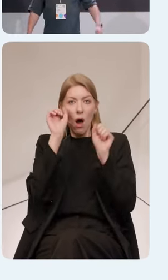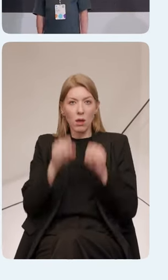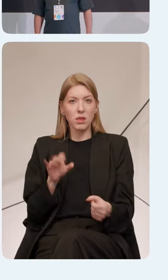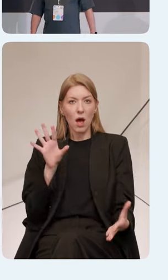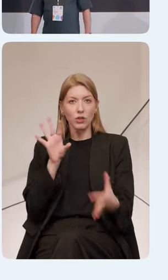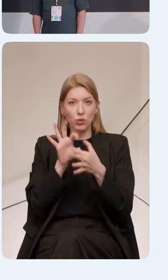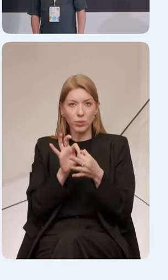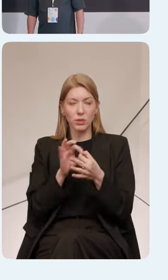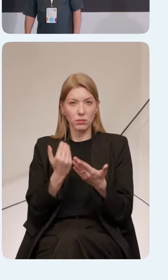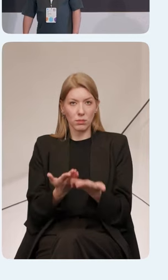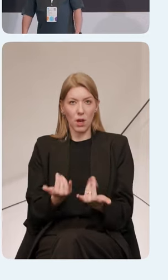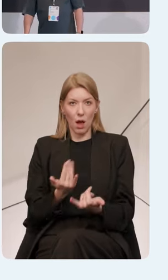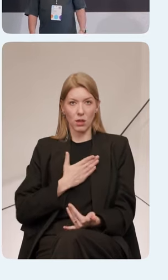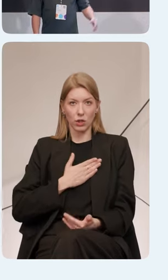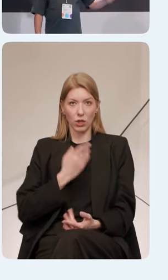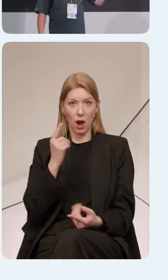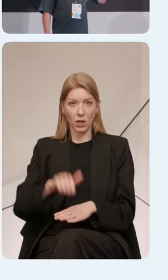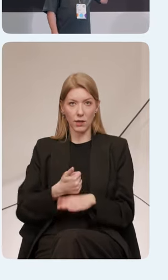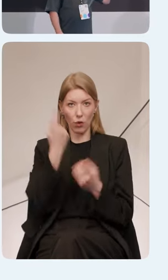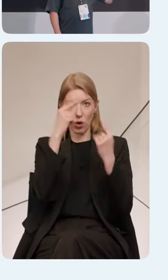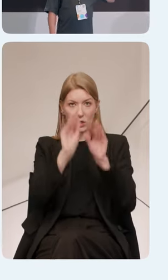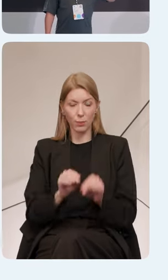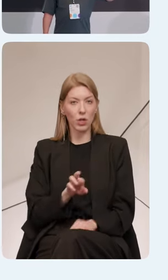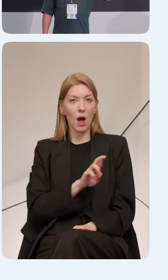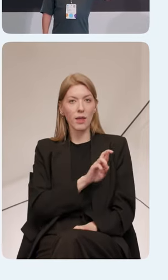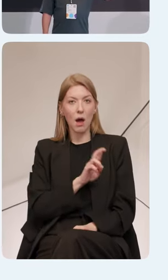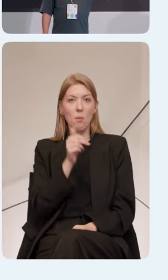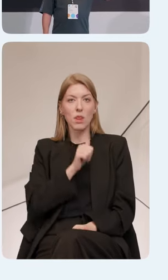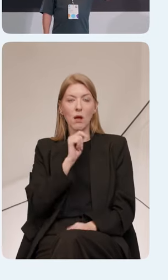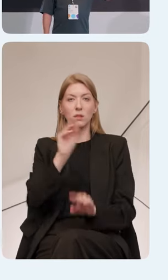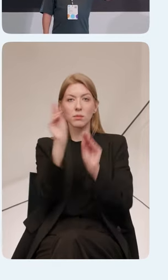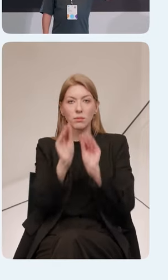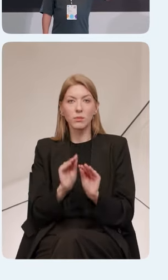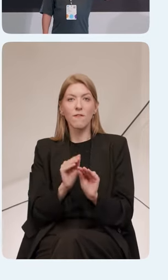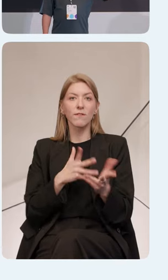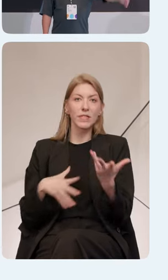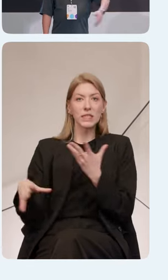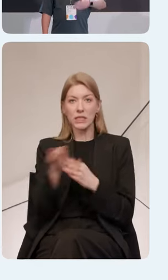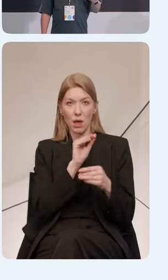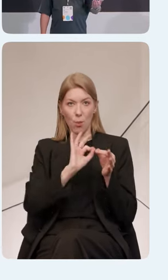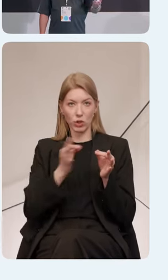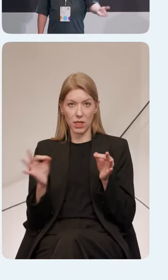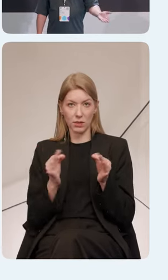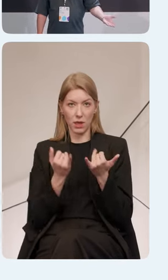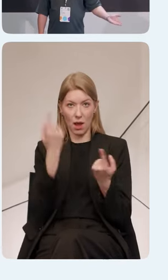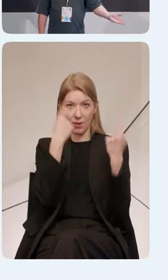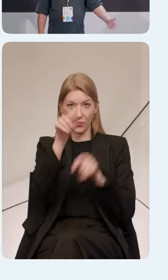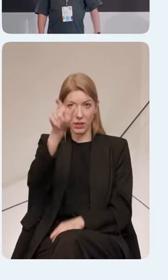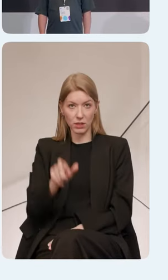нашей основной работы. И я пытался написать все процессы, которые делает дизайнер, ну,